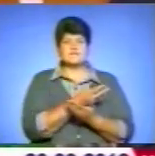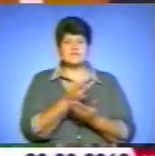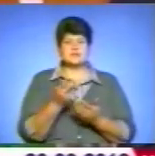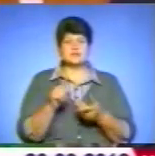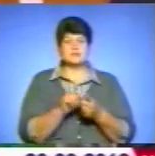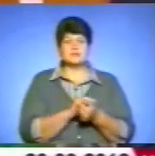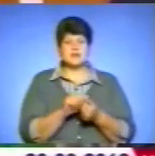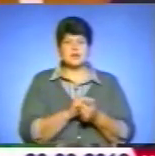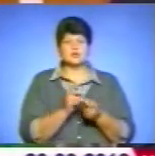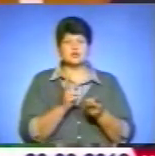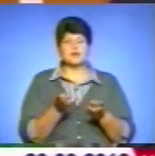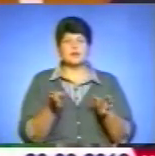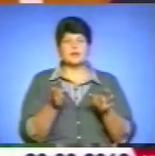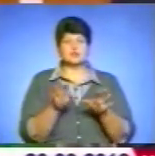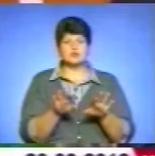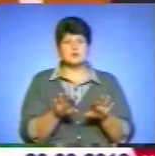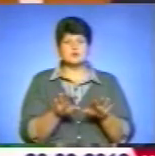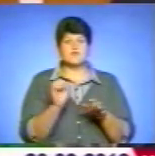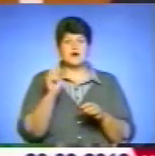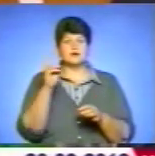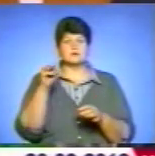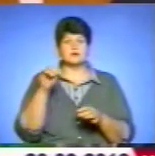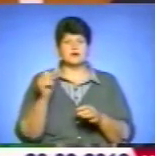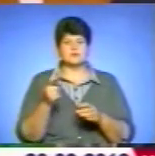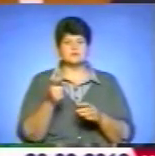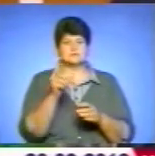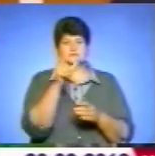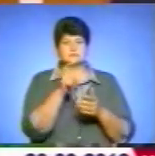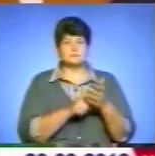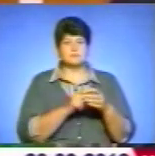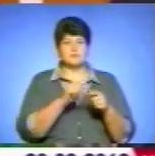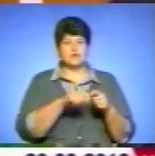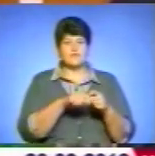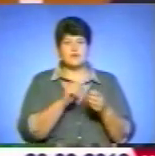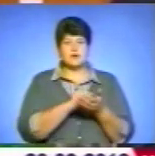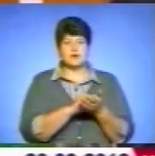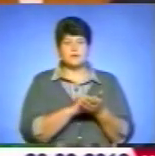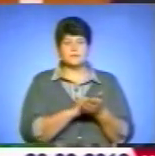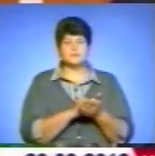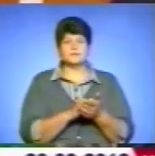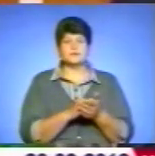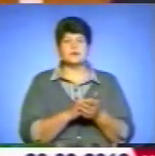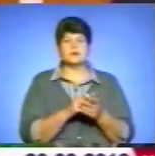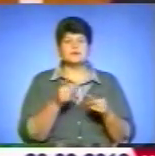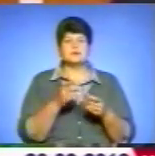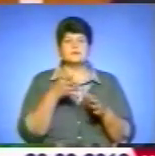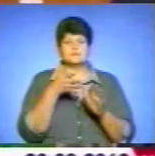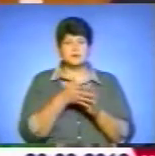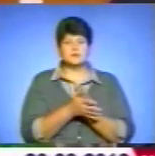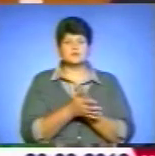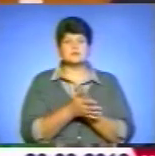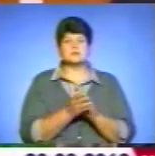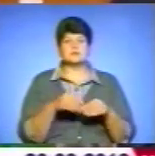матеріали, які залишаються в актах провірок, інспекційних матеріалів, накінць-то реалізуються,